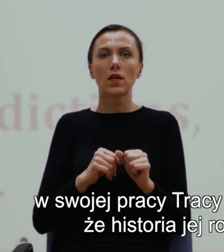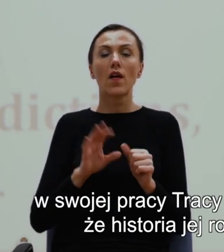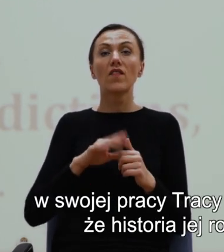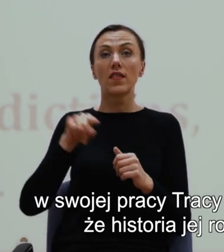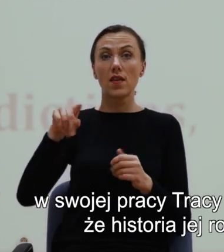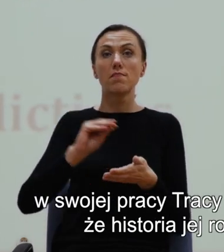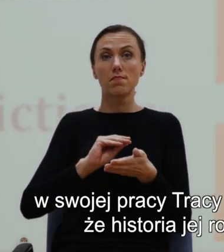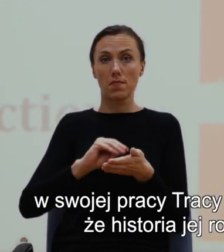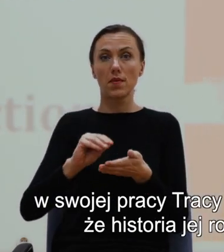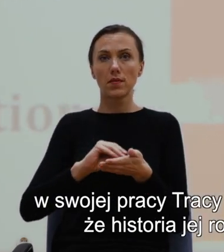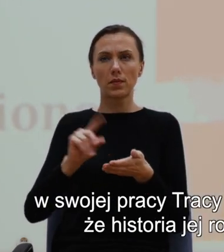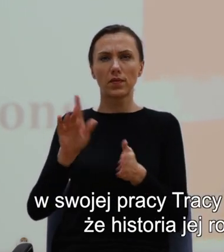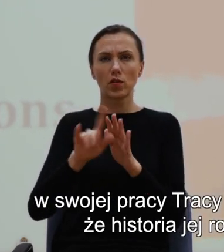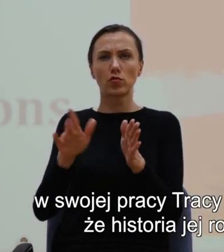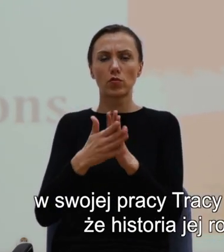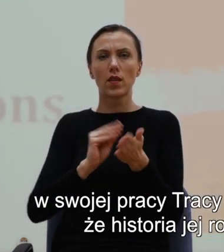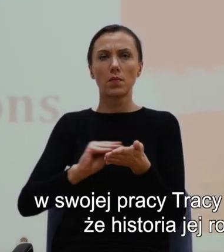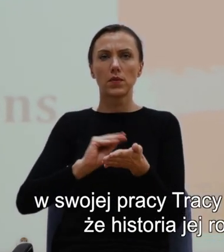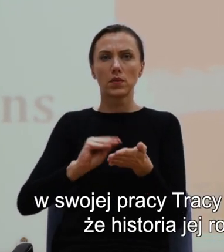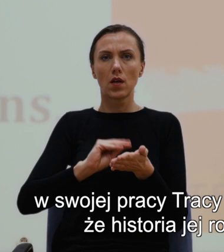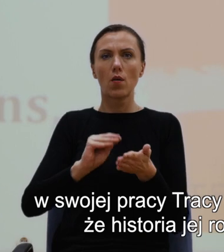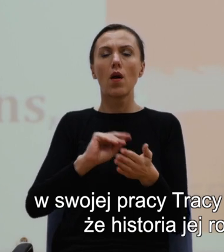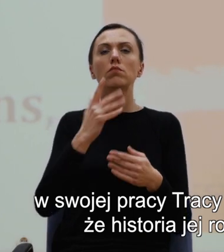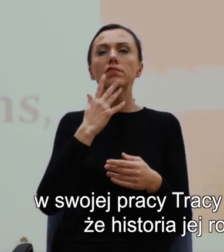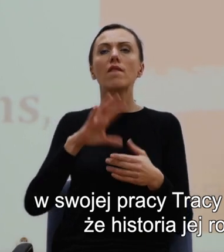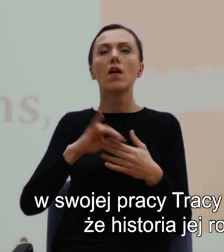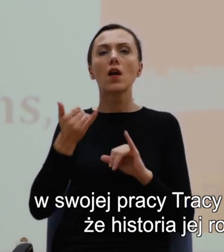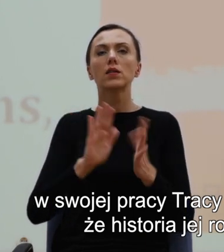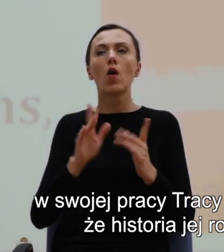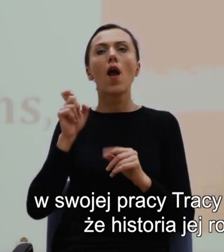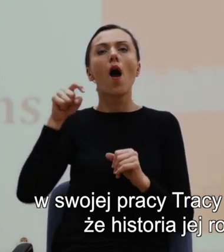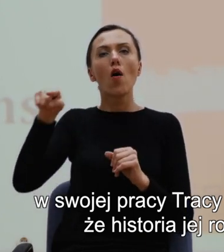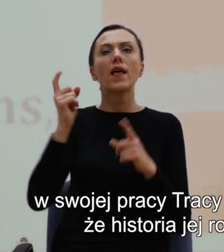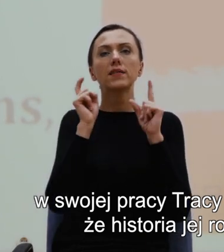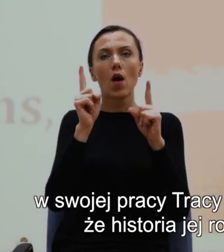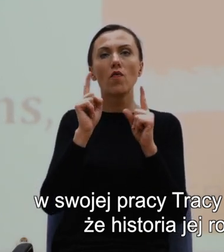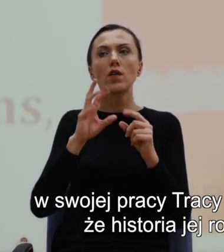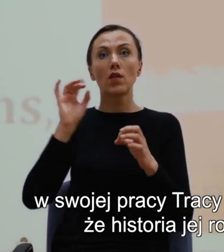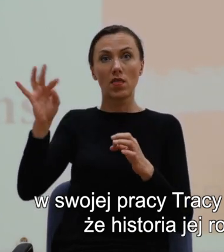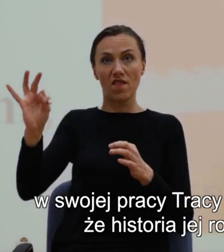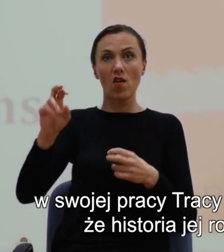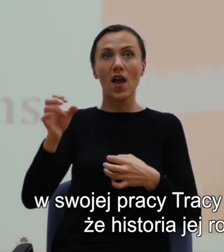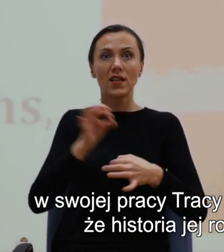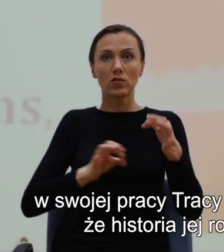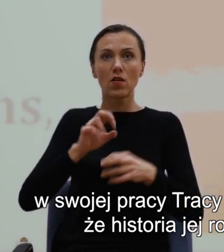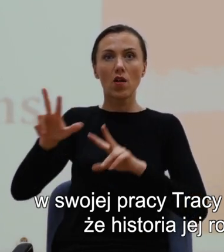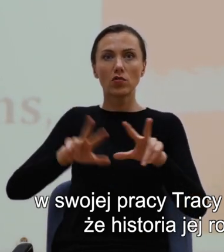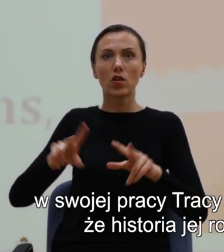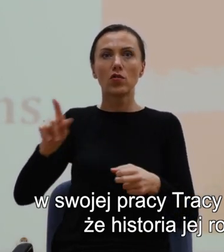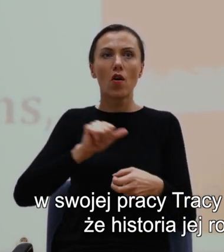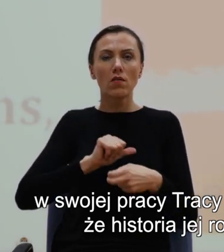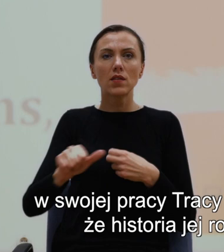swojej pracy Tracy Thompson mówi o tym, w jaki sposób zauważyła, że historia jej rodziny jest historią